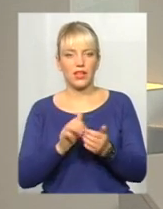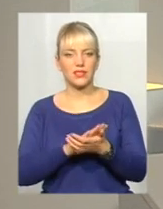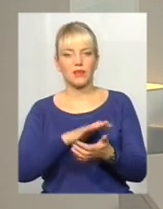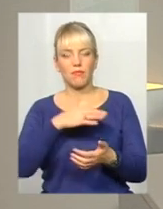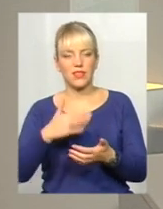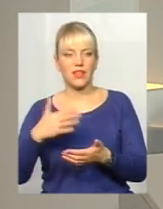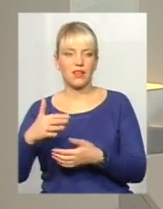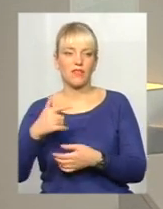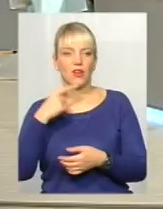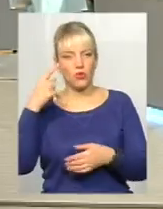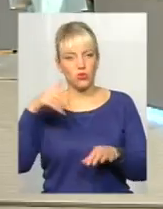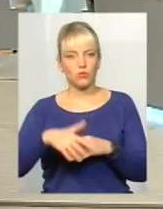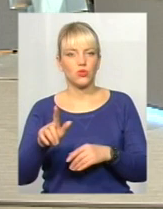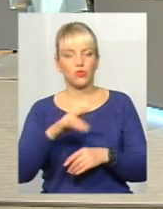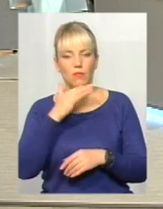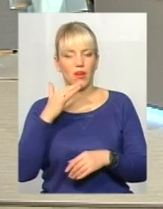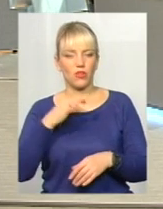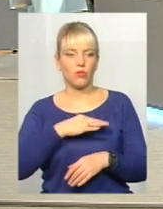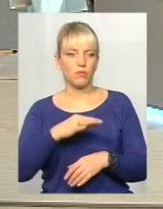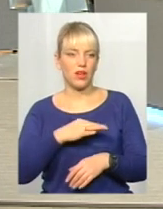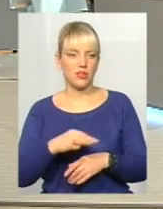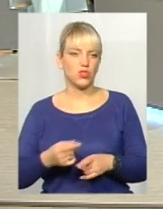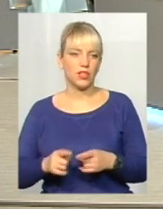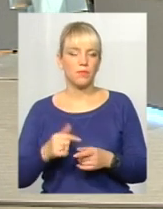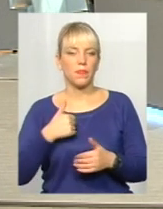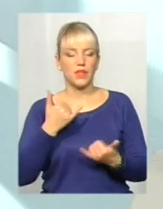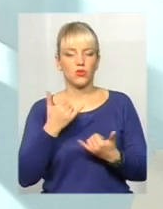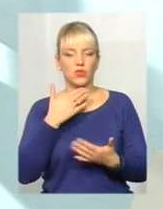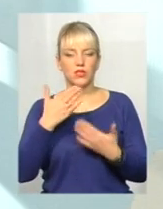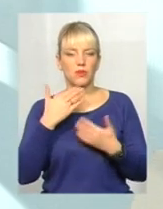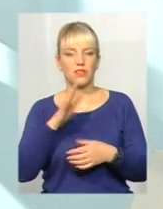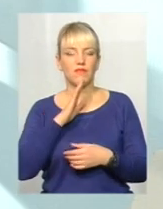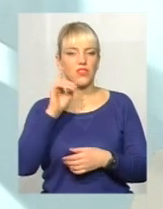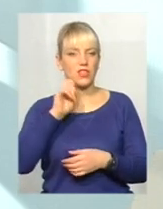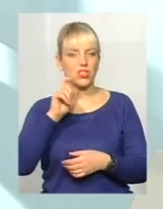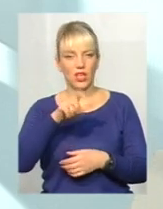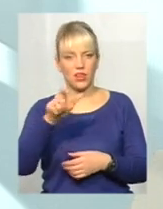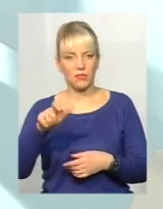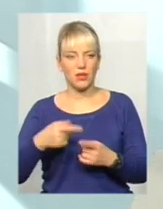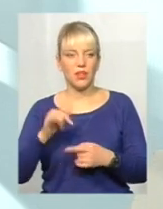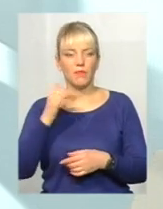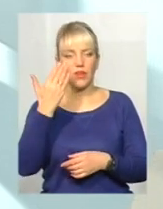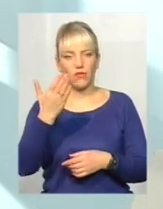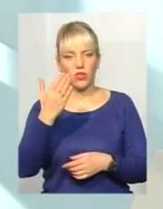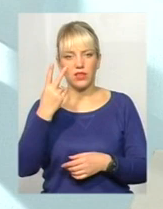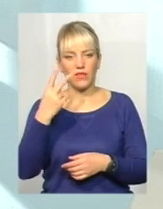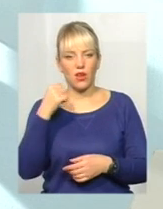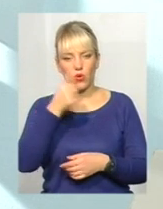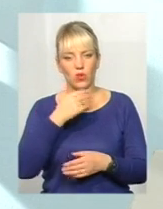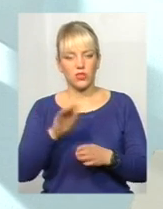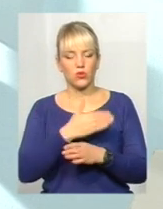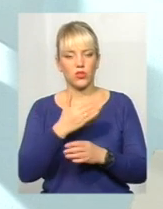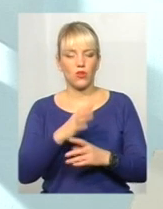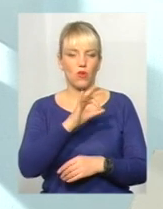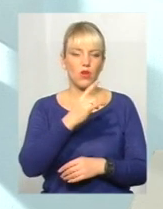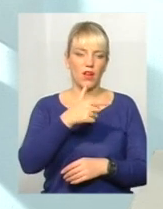багатьом байд уже. Я тут сьогодні спілкувалася з вінничанами. Вони два роки сортують органічні і